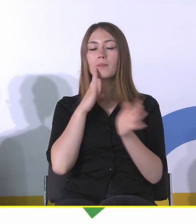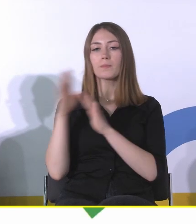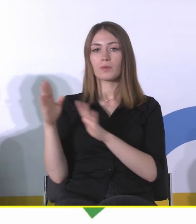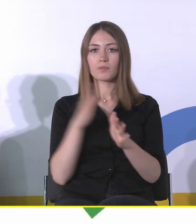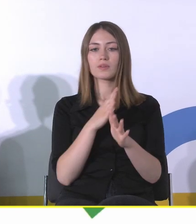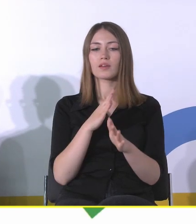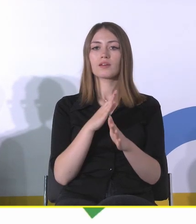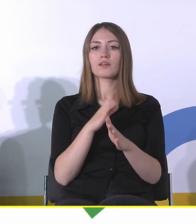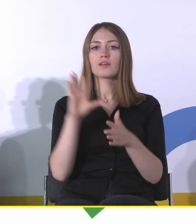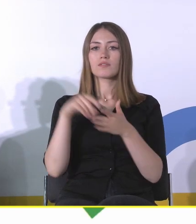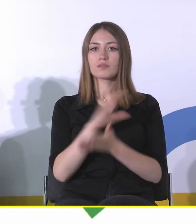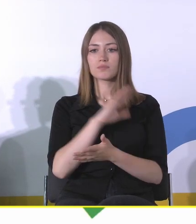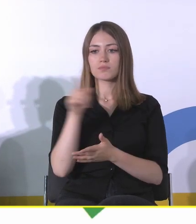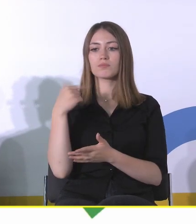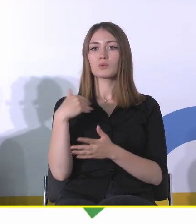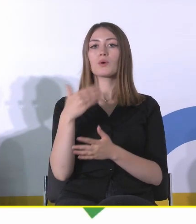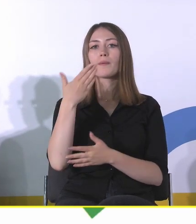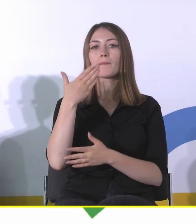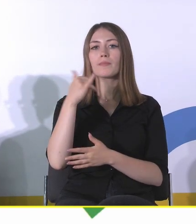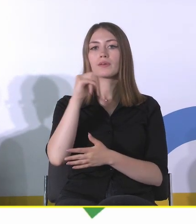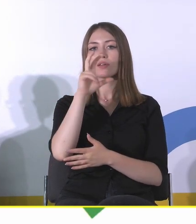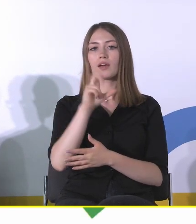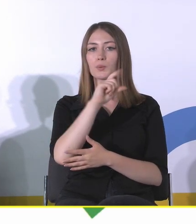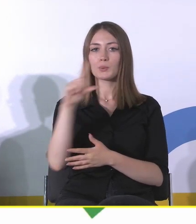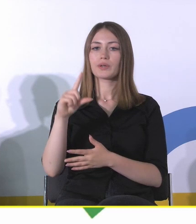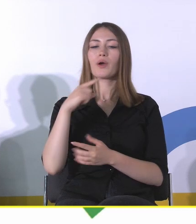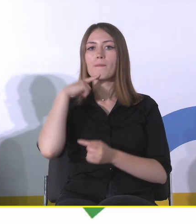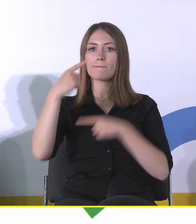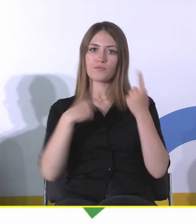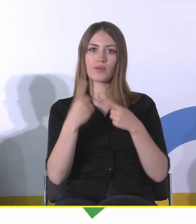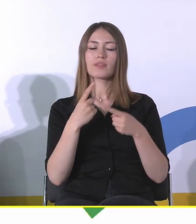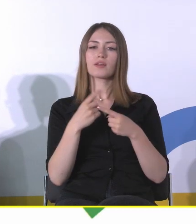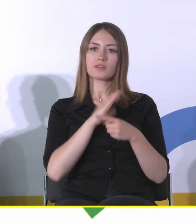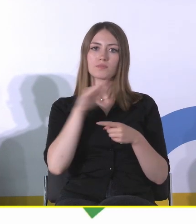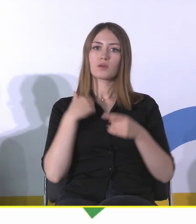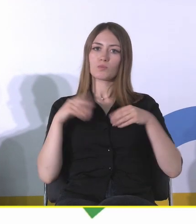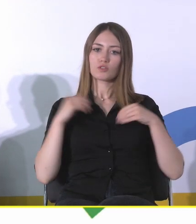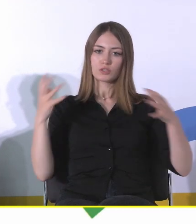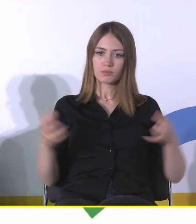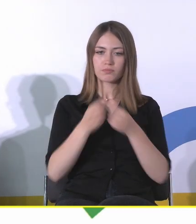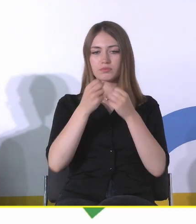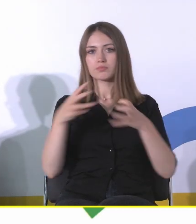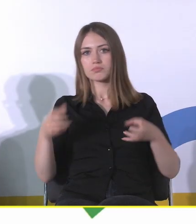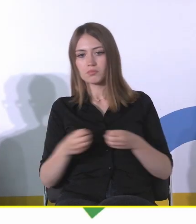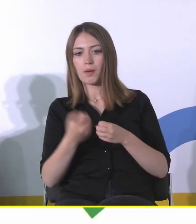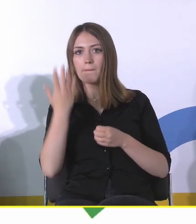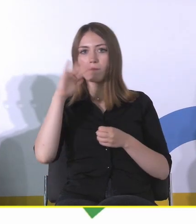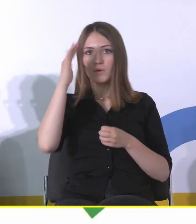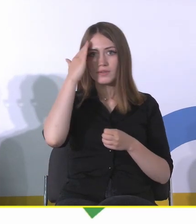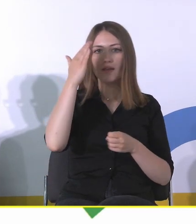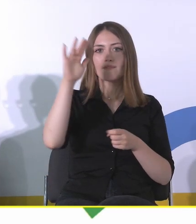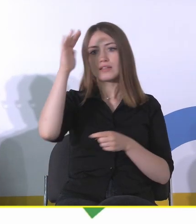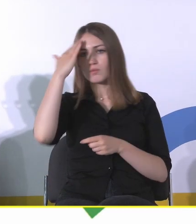tym, co mówił z kolei Michał Krasucki, że my możemy też to dziedzictwo odkrywać, poznawać na własny sposób, dopytywać